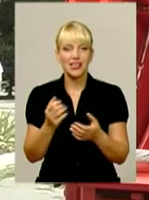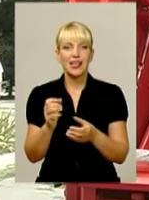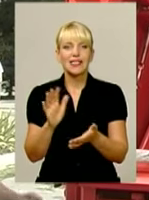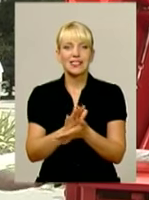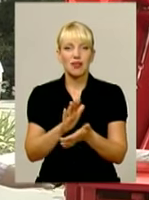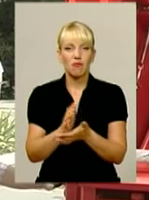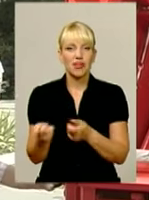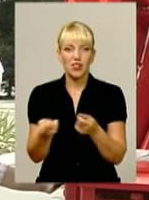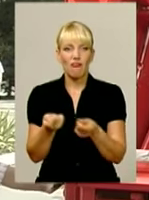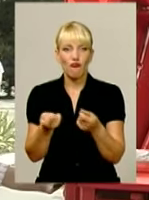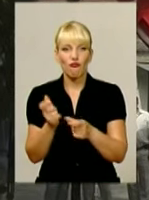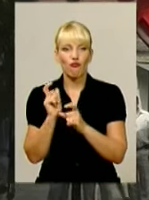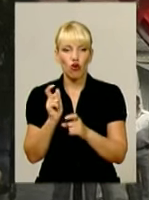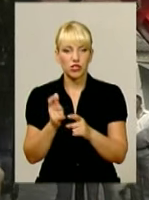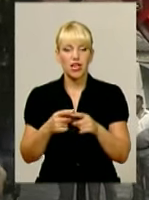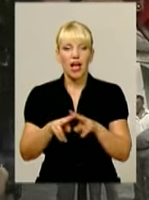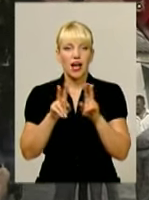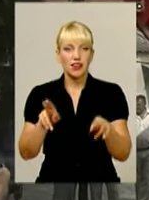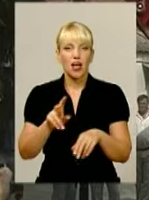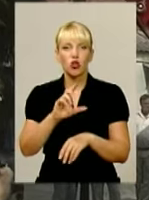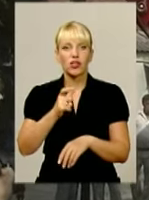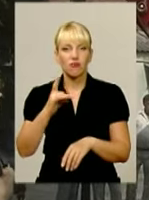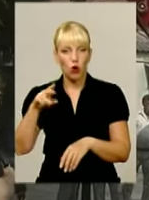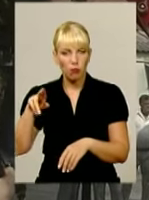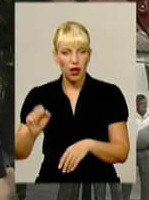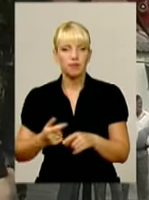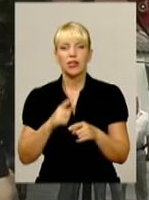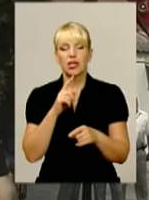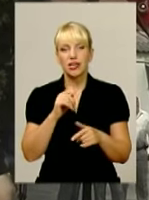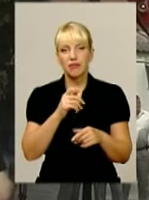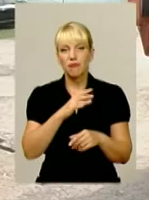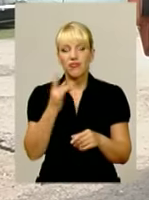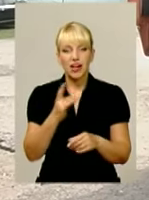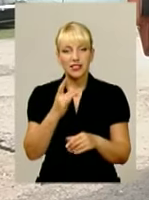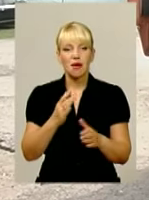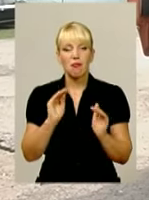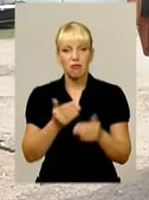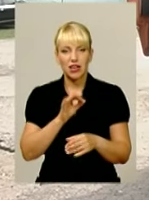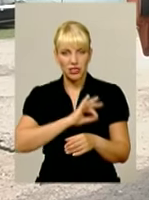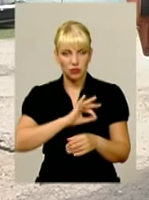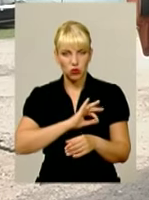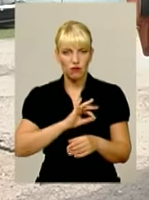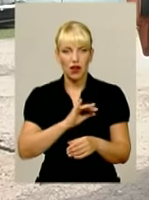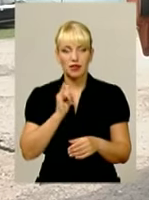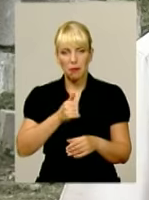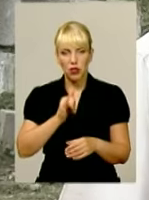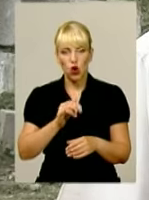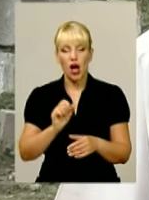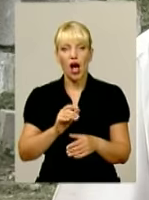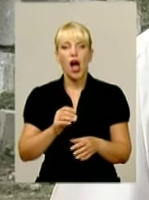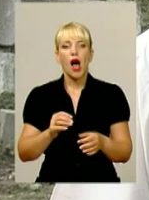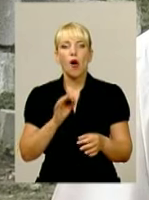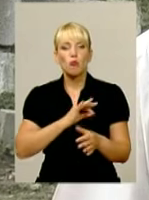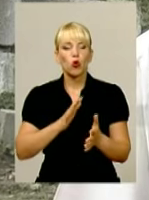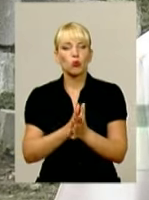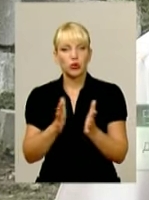такого, як у Європі, кажуть наші комунальники. Тішаться, машина споживає в рази менше пального, а продуктивність натомість більша. Ця машина